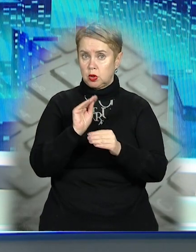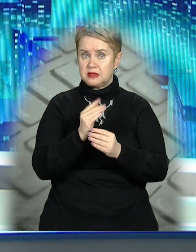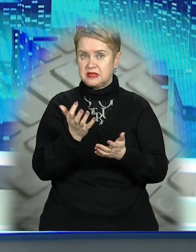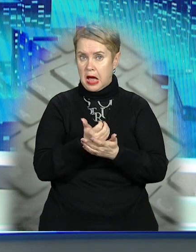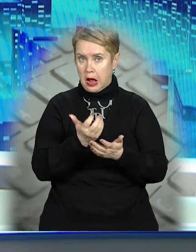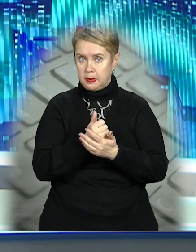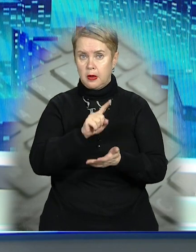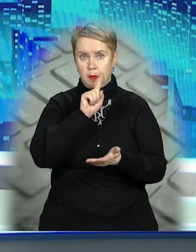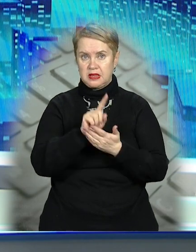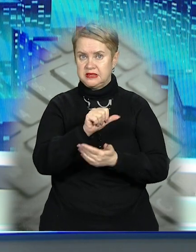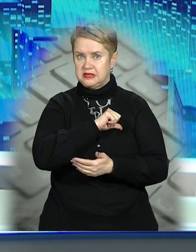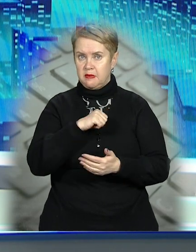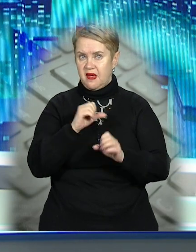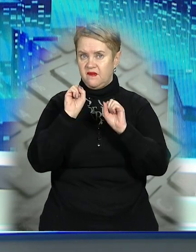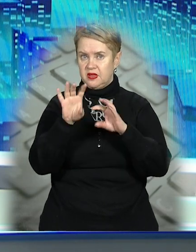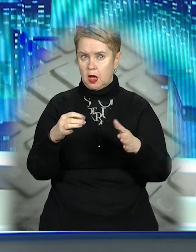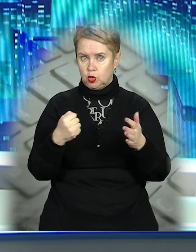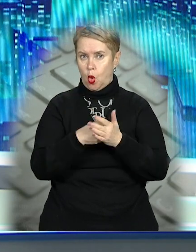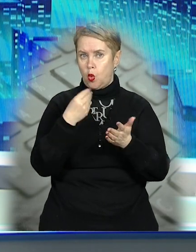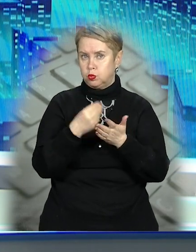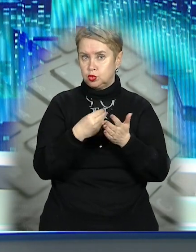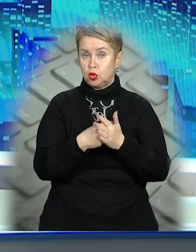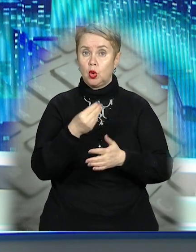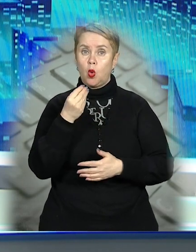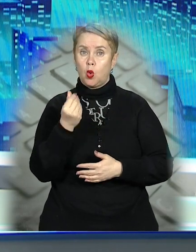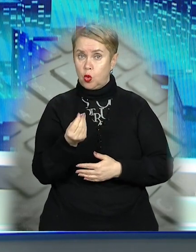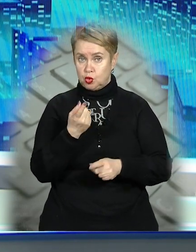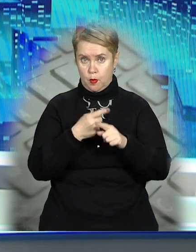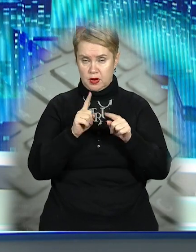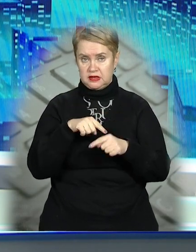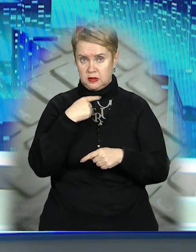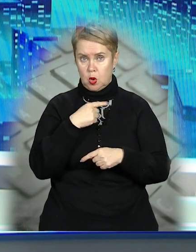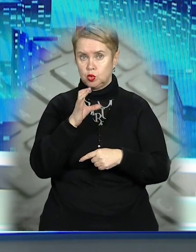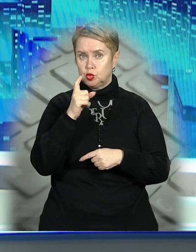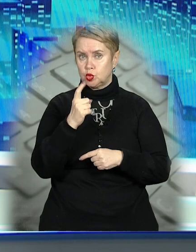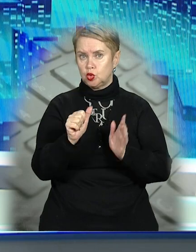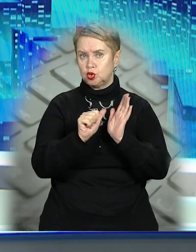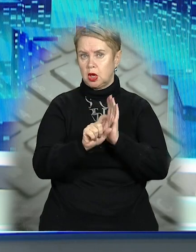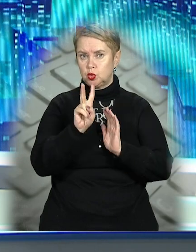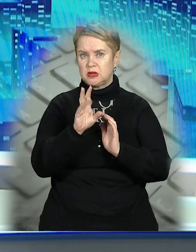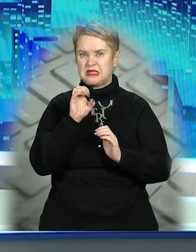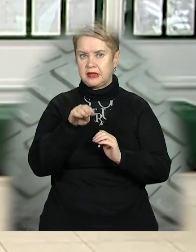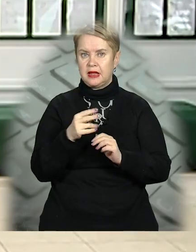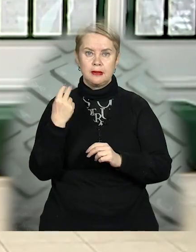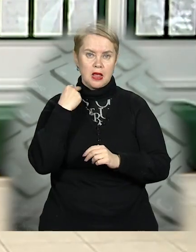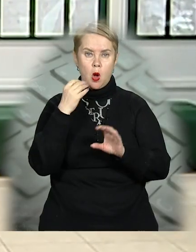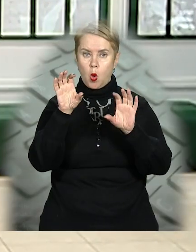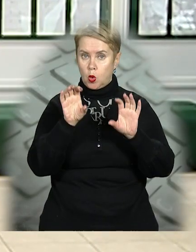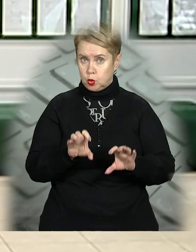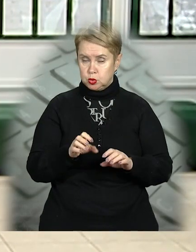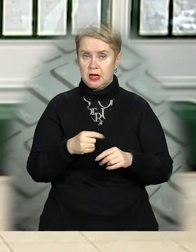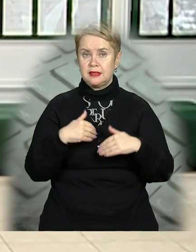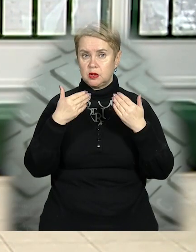заробіток, то повинні самостійно віддати до бюджету гроші. Про це йдеться у 162-й статті податкового кодексу.